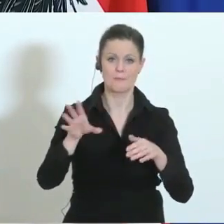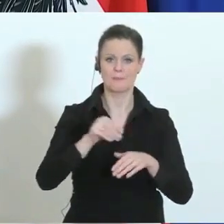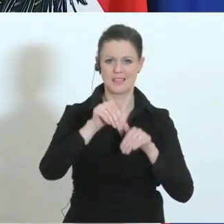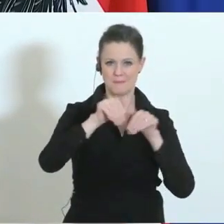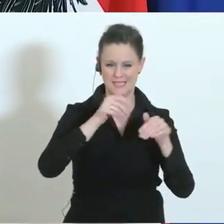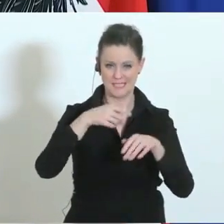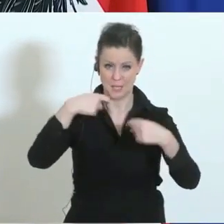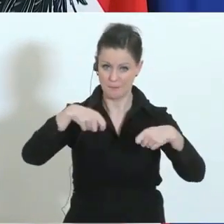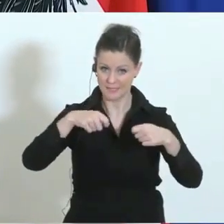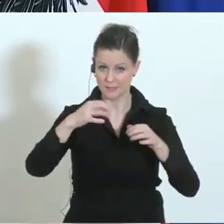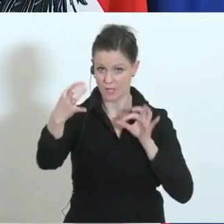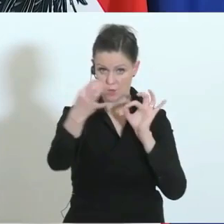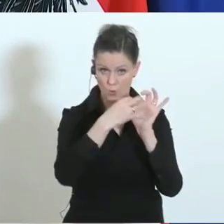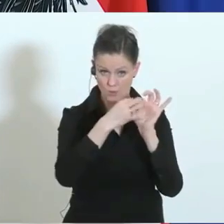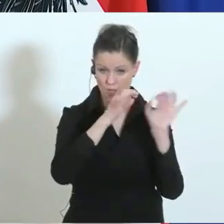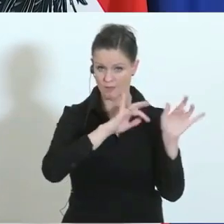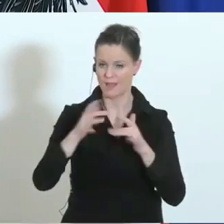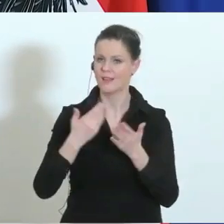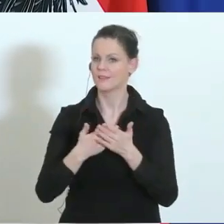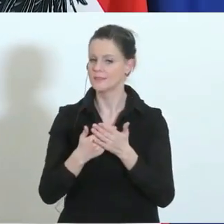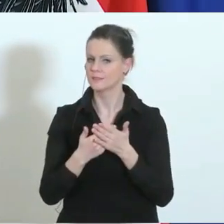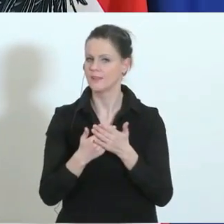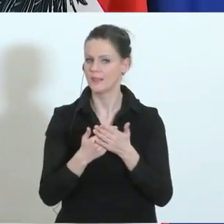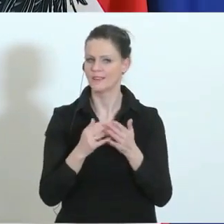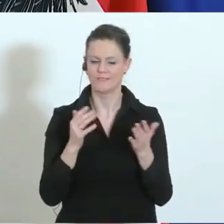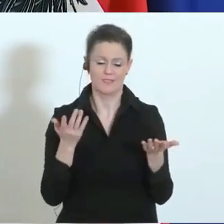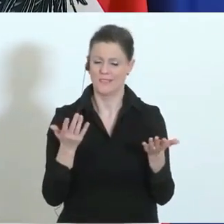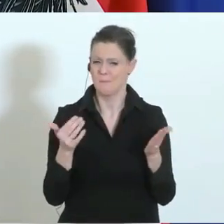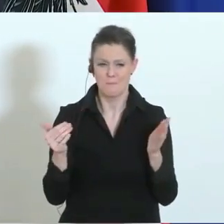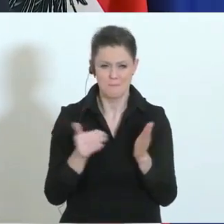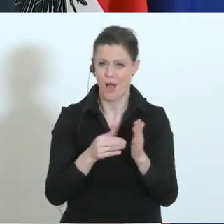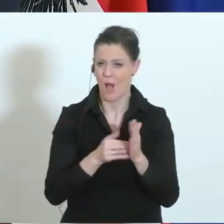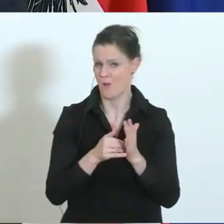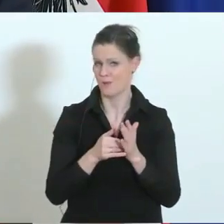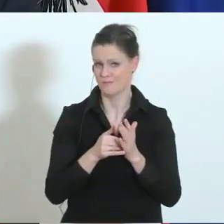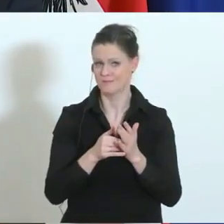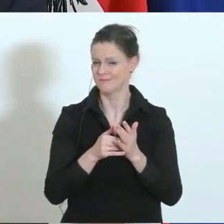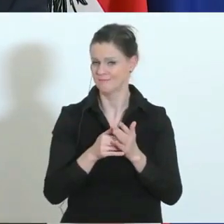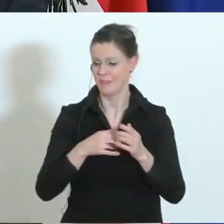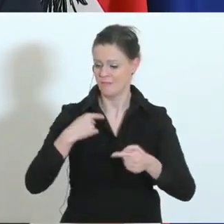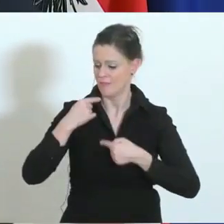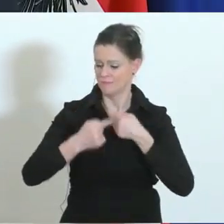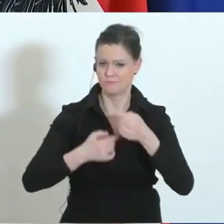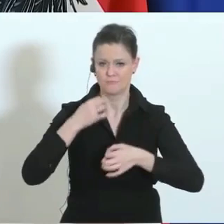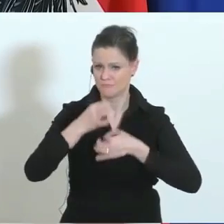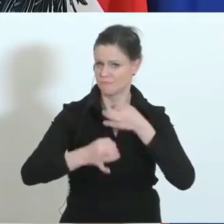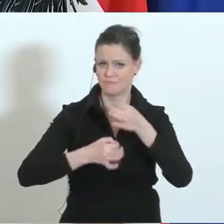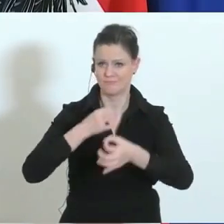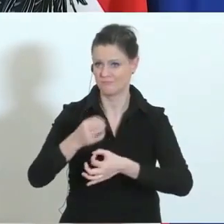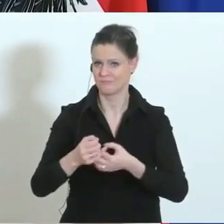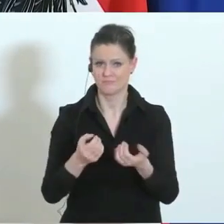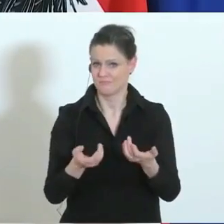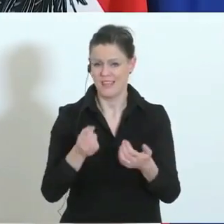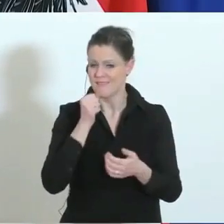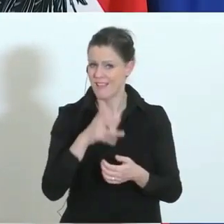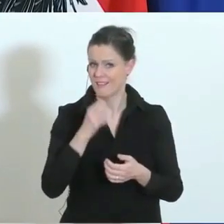klare Absprachen gibt, warum das auch für uns so notwendig ist. Das läuft, das ist eigentlich ein laufender Prozess. telefonieren mittlerweile jeden